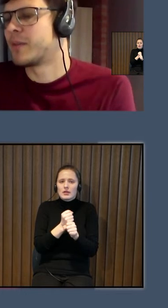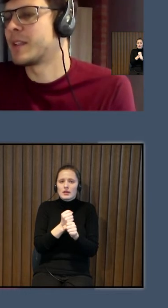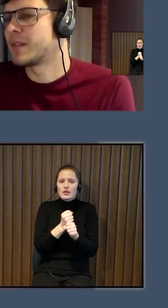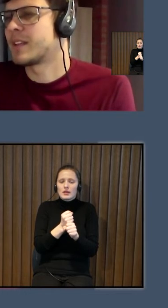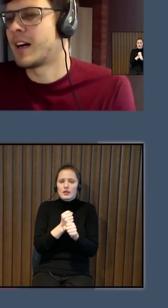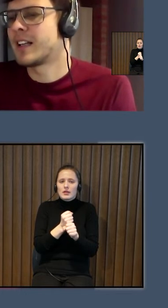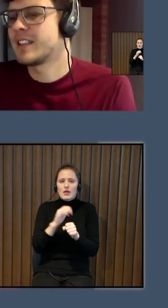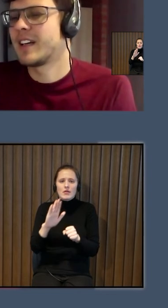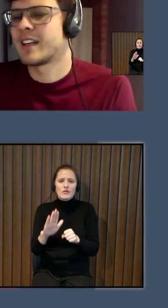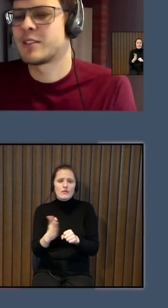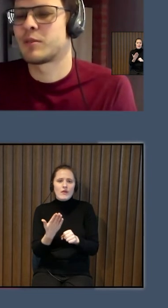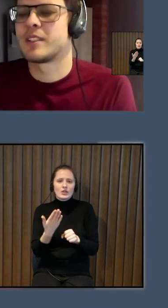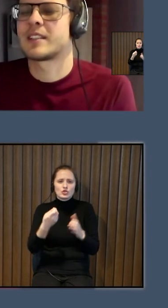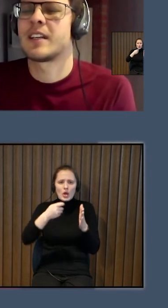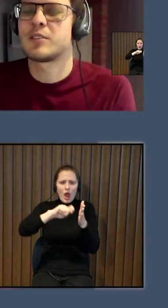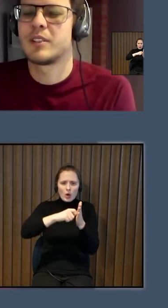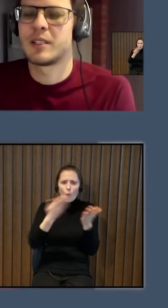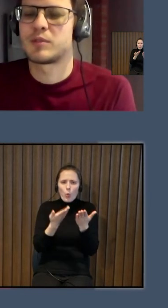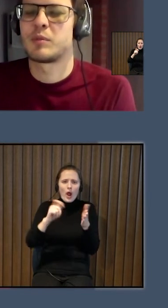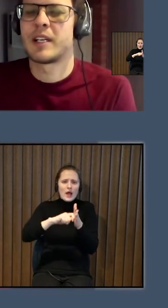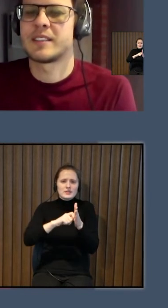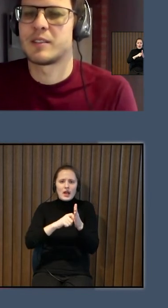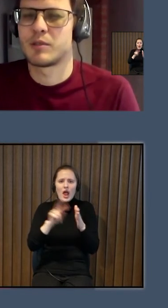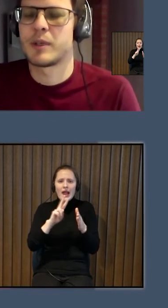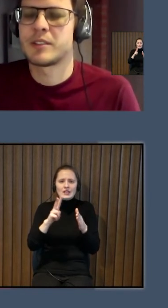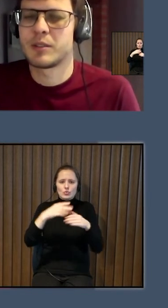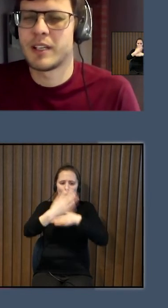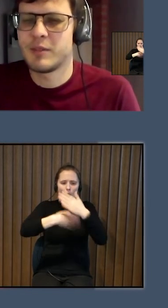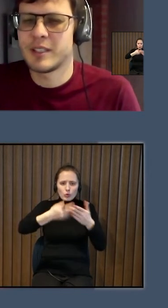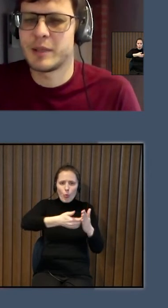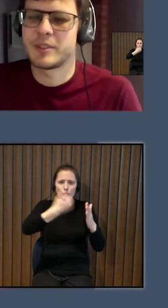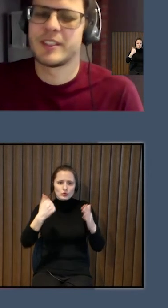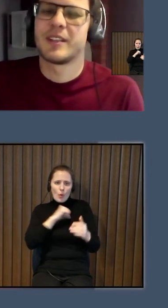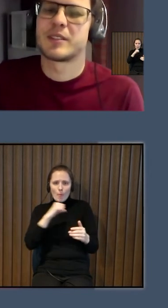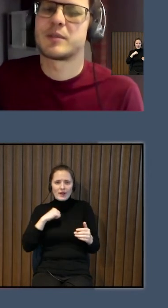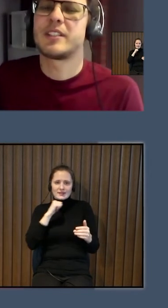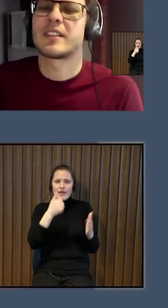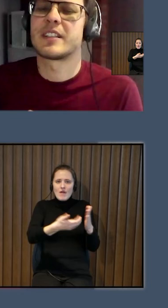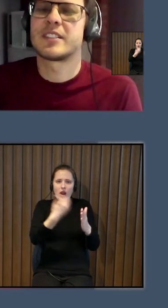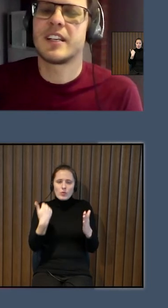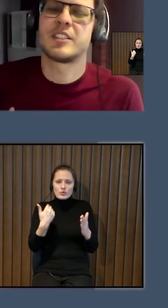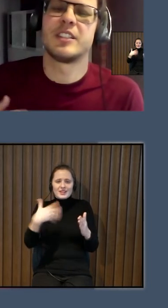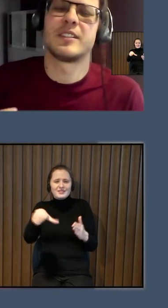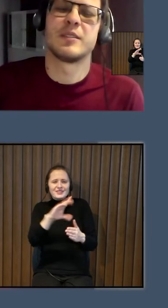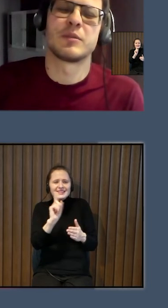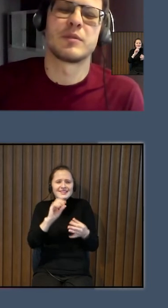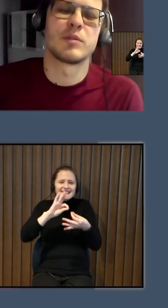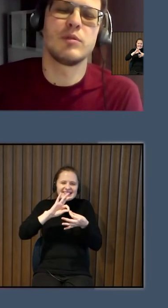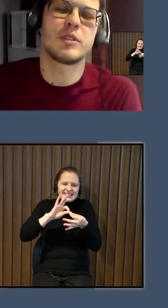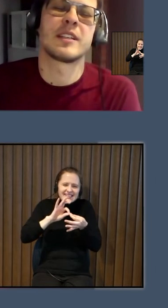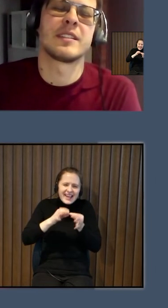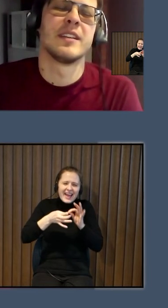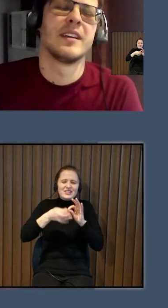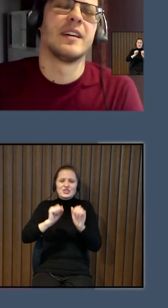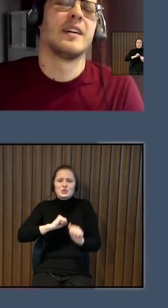Vai tā atslēga atrodas? Kas noņems to brezentu? Tu pats viņu nenoņems? Tas viss ir tik sarežģīti un